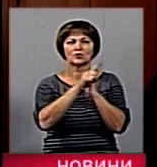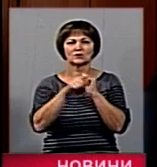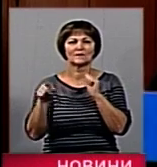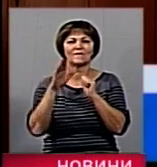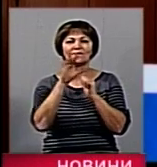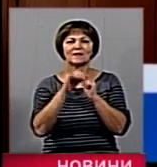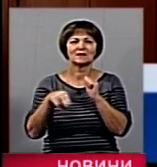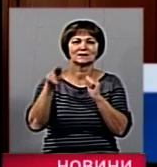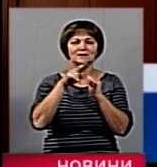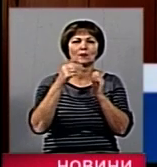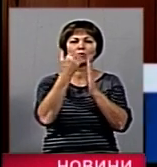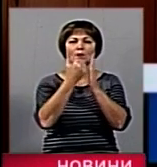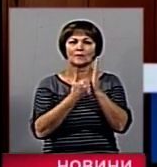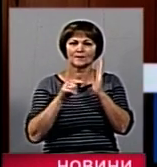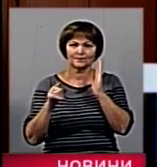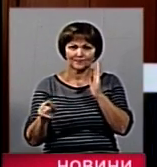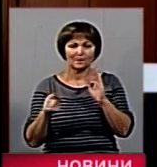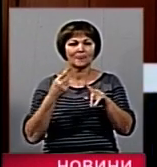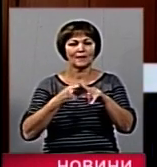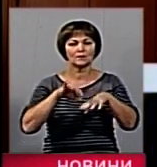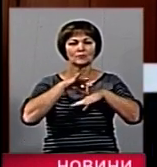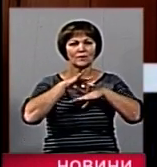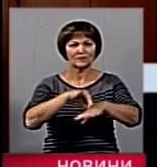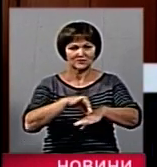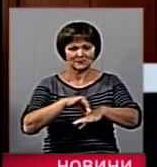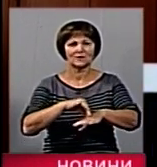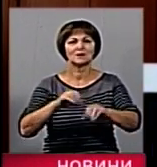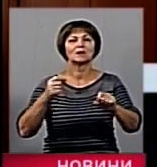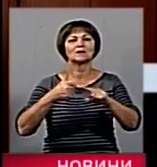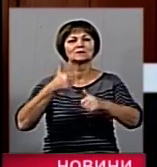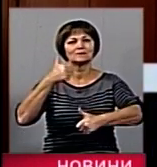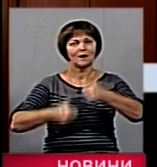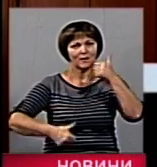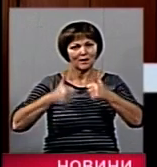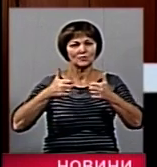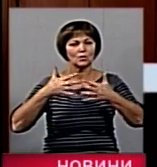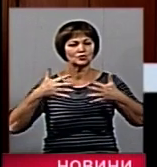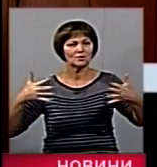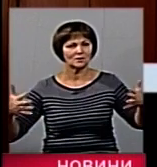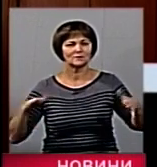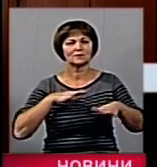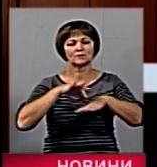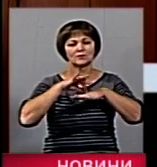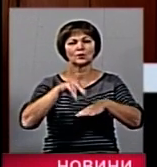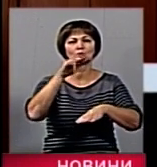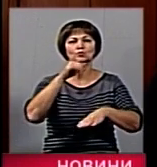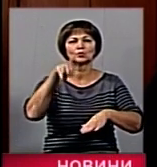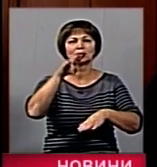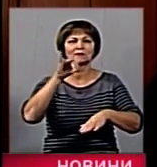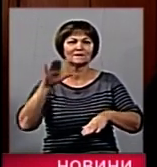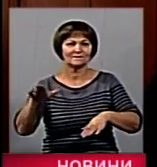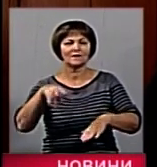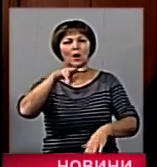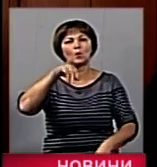географія проведення змагань розширається. В цьому році ми проводили змагання вже в Чудневі, Любарі, Радомишілі,